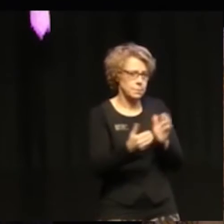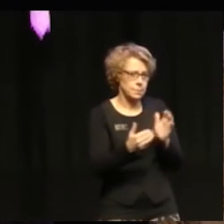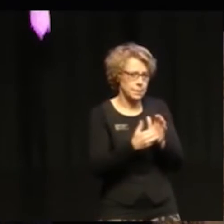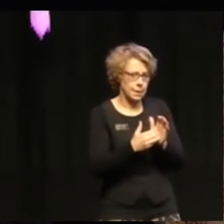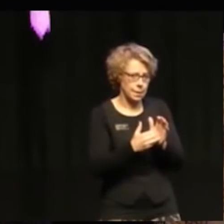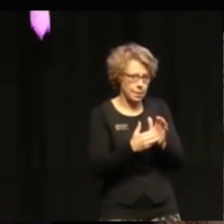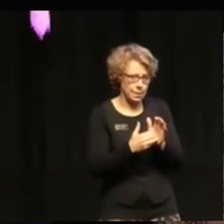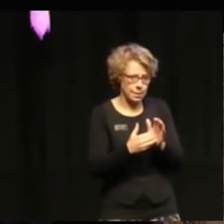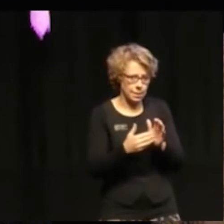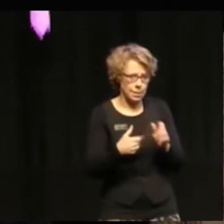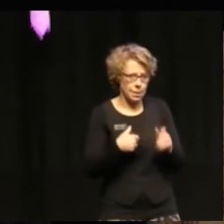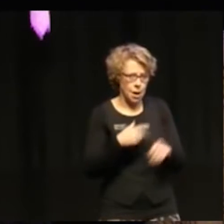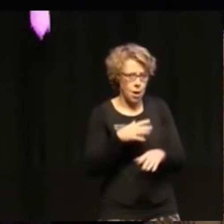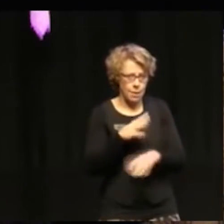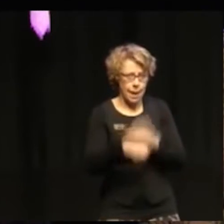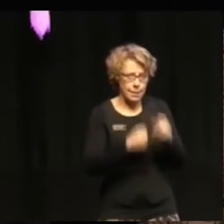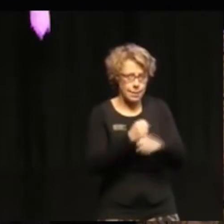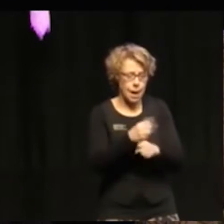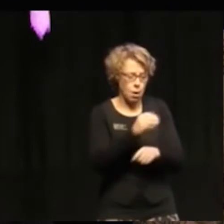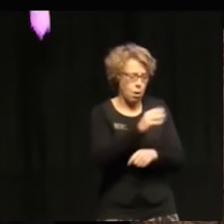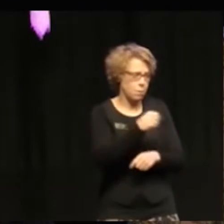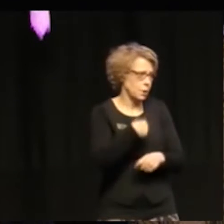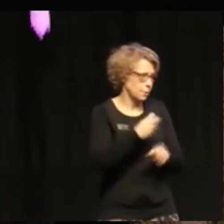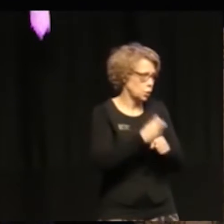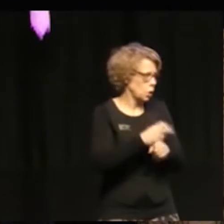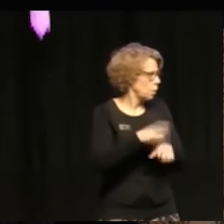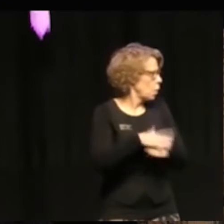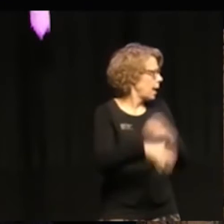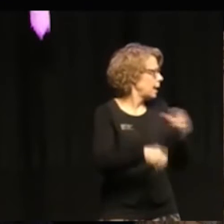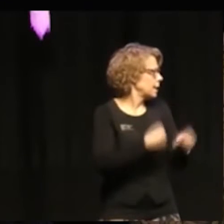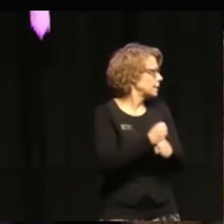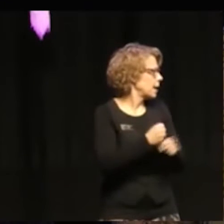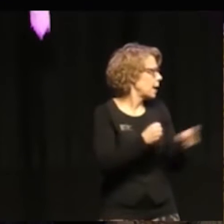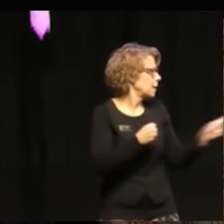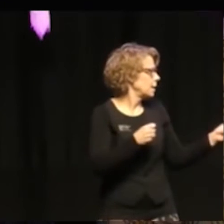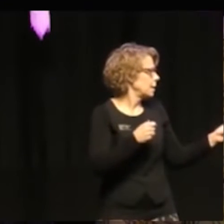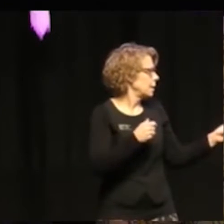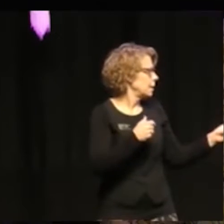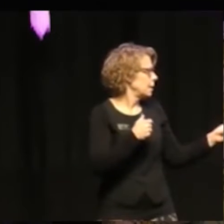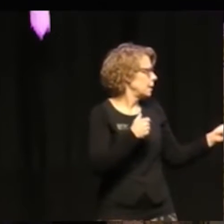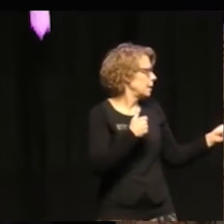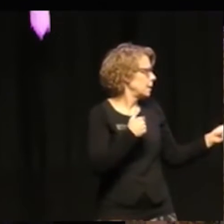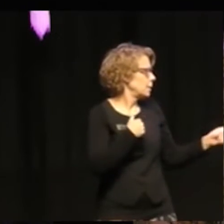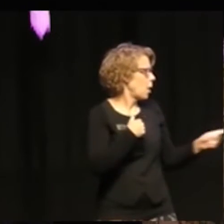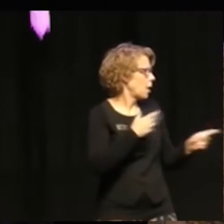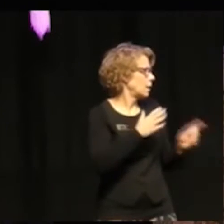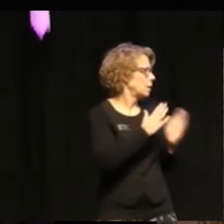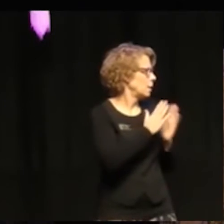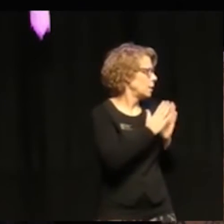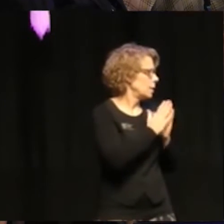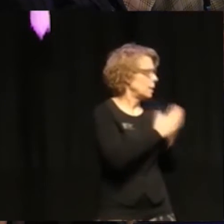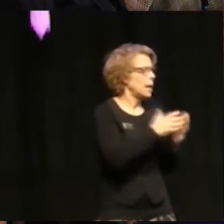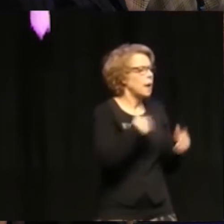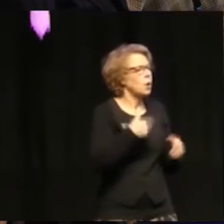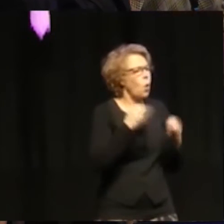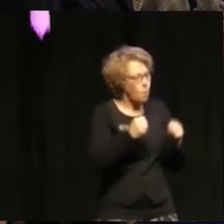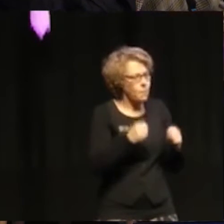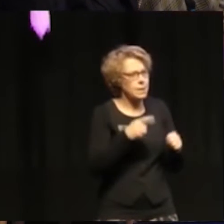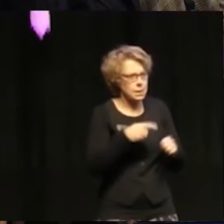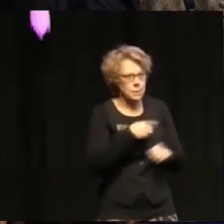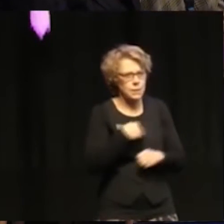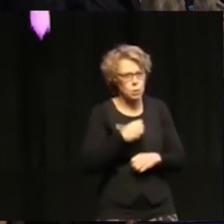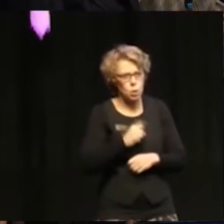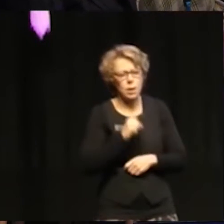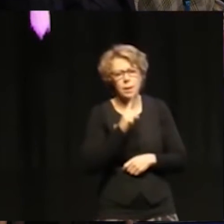I'll try in English. Yes. Jag hade hoppats, det är jag som har bett att tala i danska. Jag hade hoppats att vi skulle